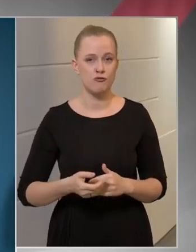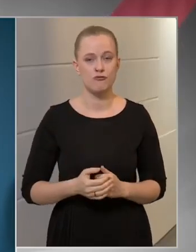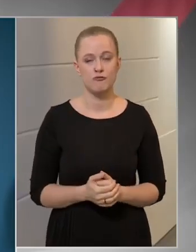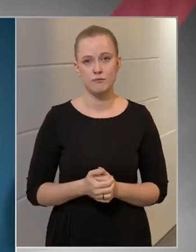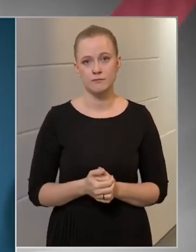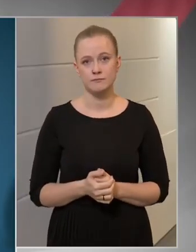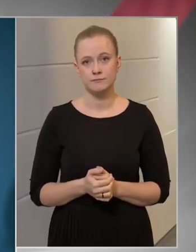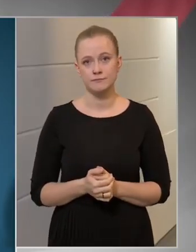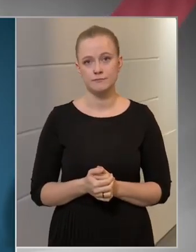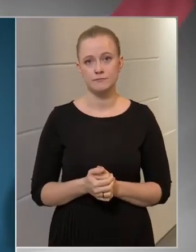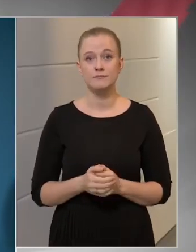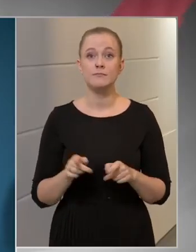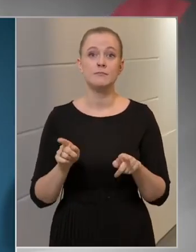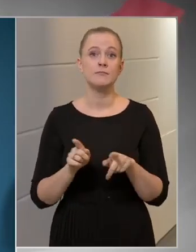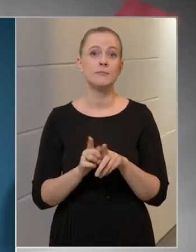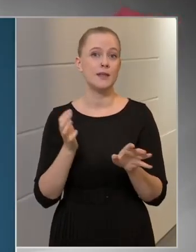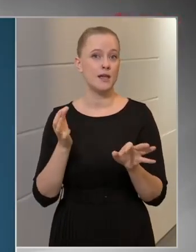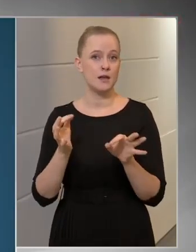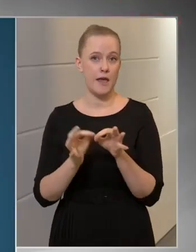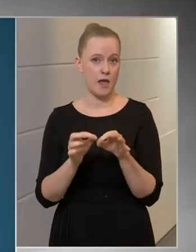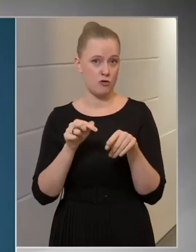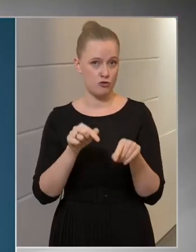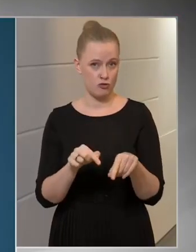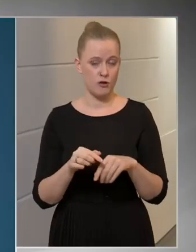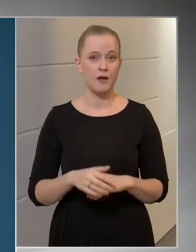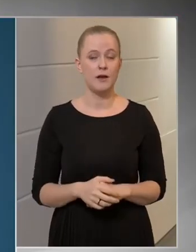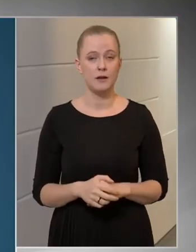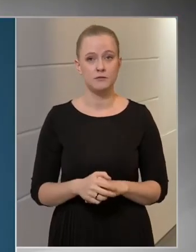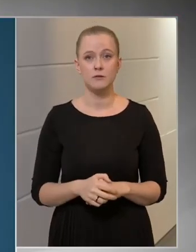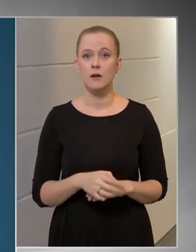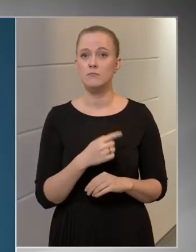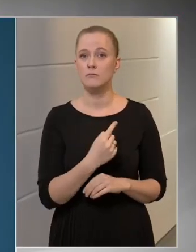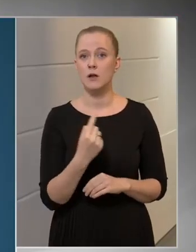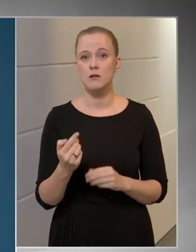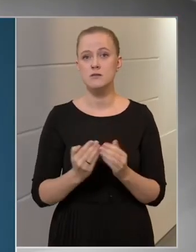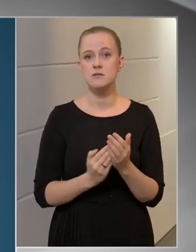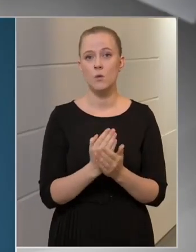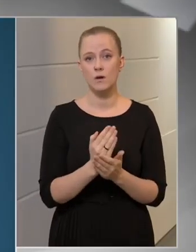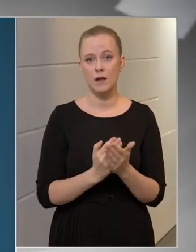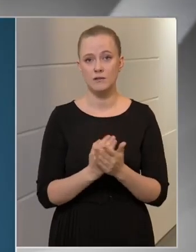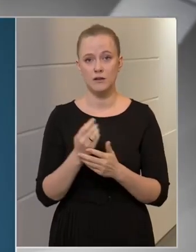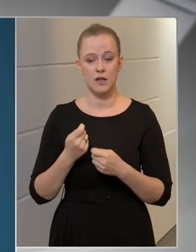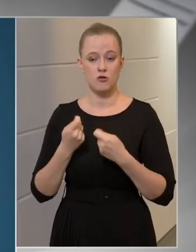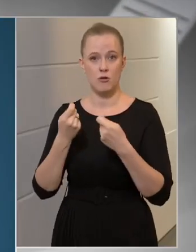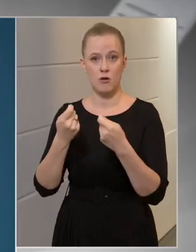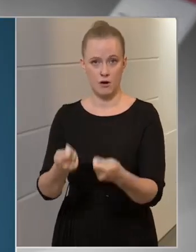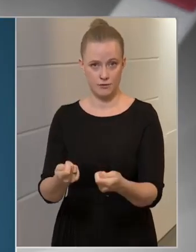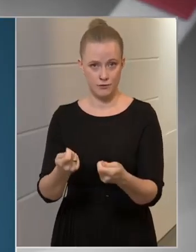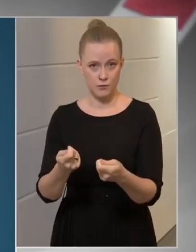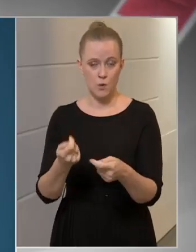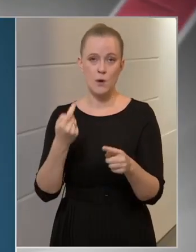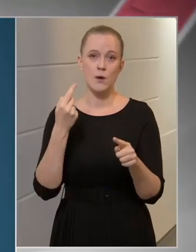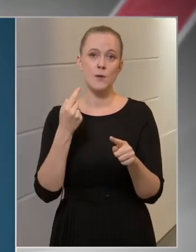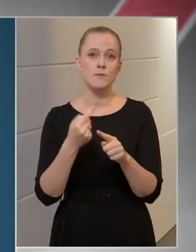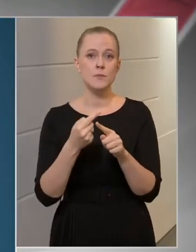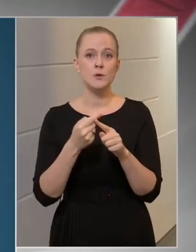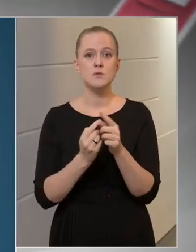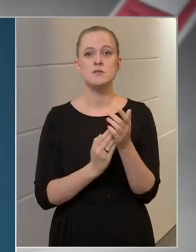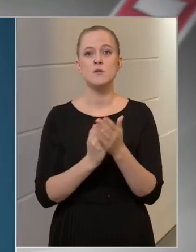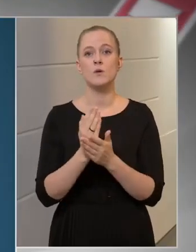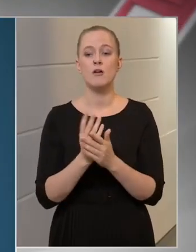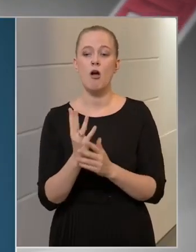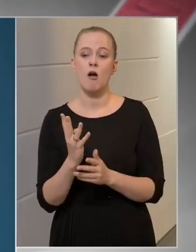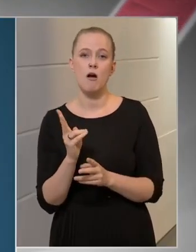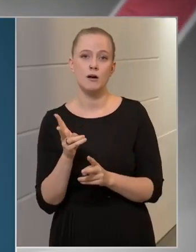Ezekben az esetekben maga a szolgáltatást nyújtó, illetve a szolgáltatást